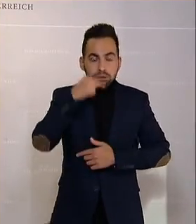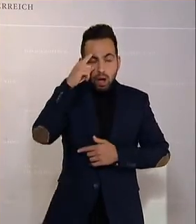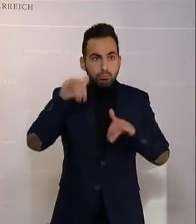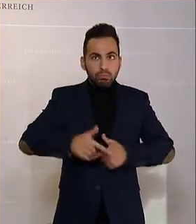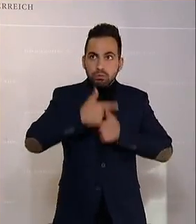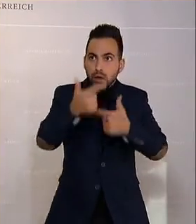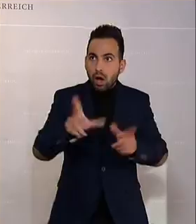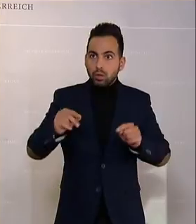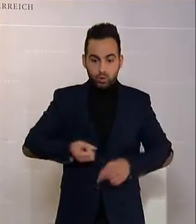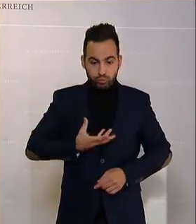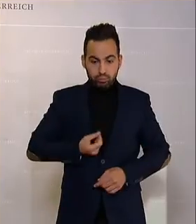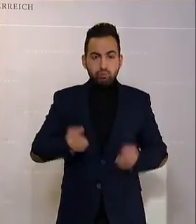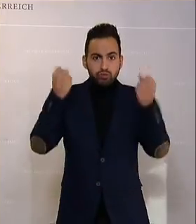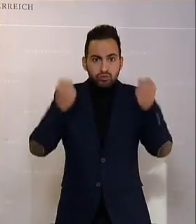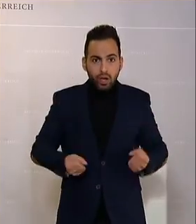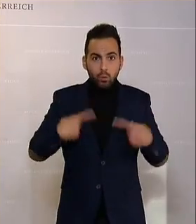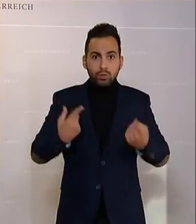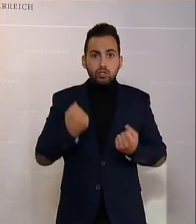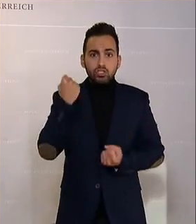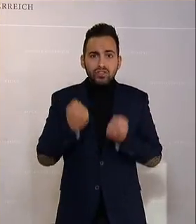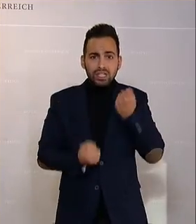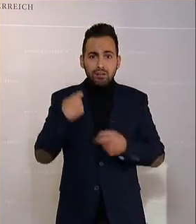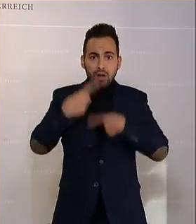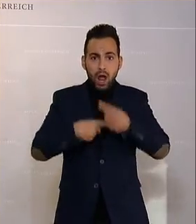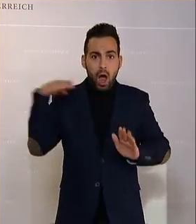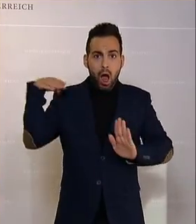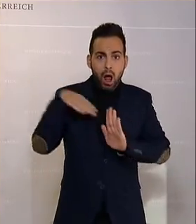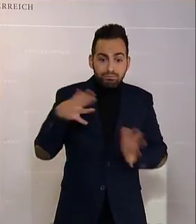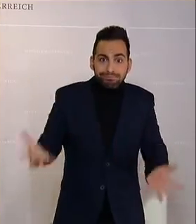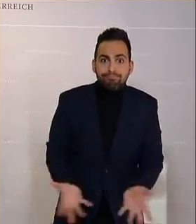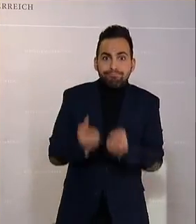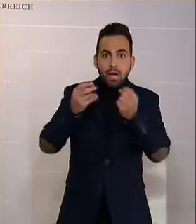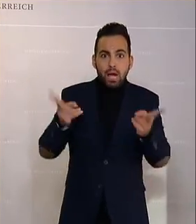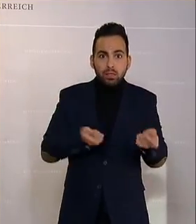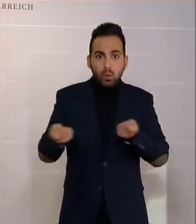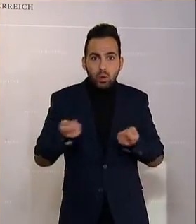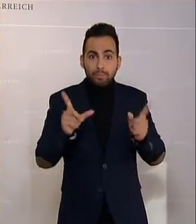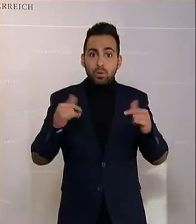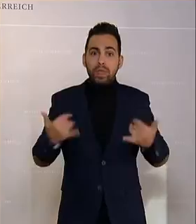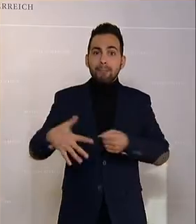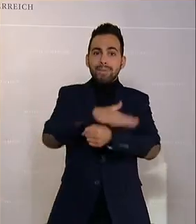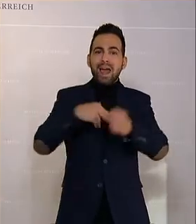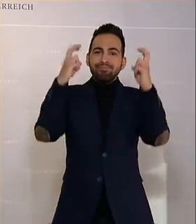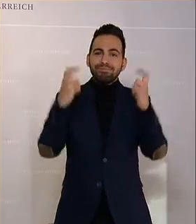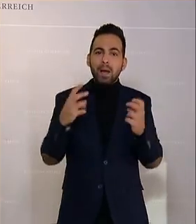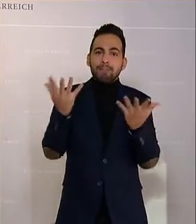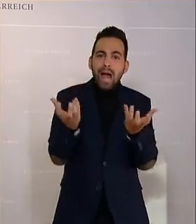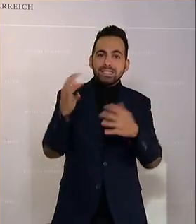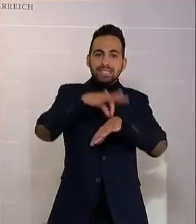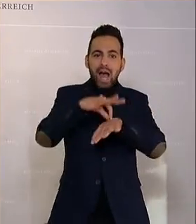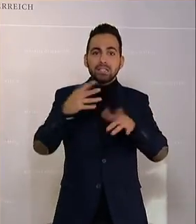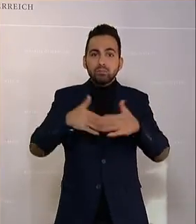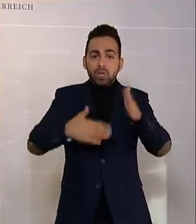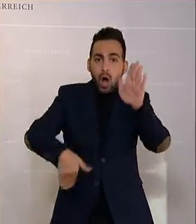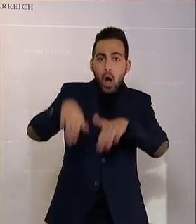Symptomen schauen und dann die schweren Verläufe kaum mehr zum Kontrollieren sind. Das heißt, wir müssen endlich den niedergelassenen Bereich aktivieren. Wir müssen die Hausärzte